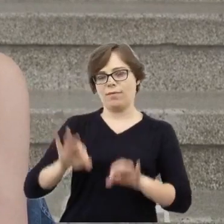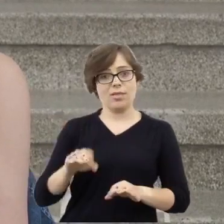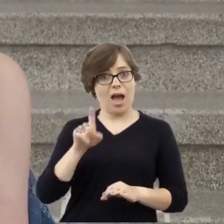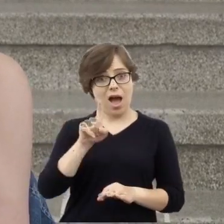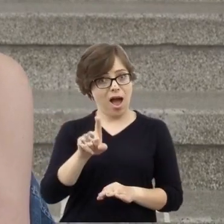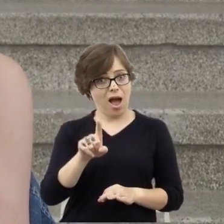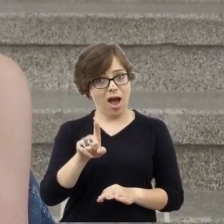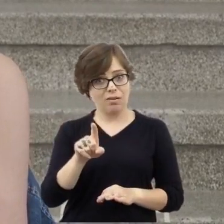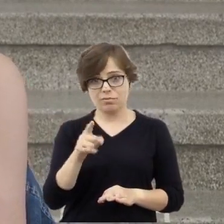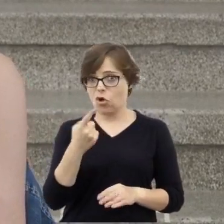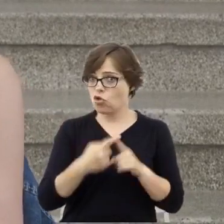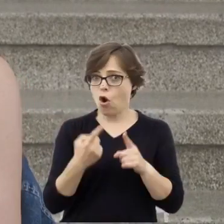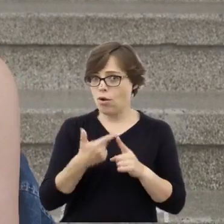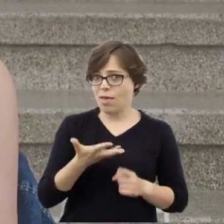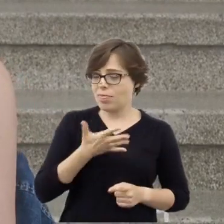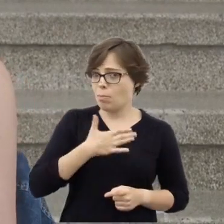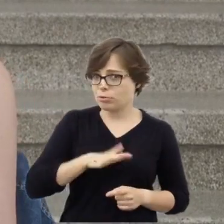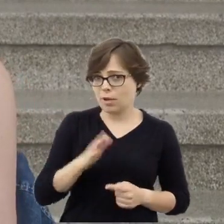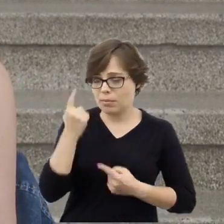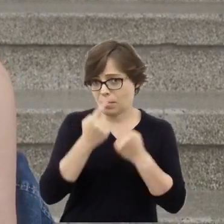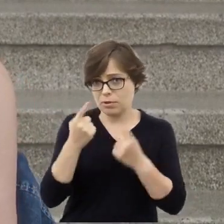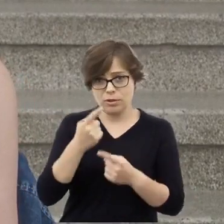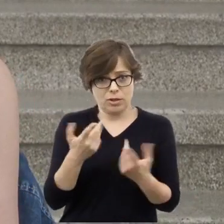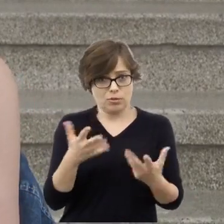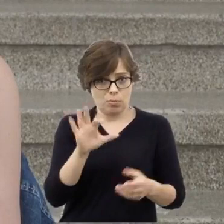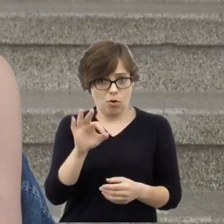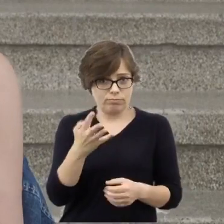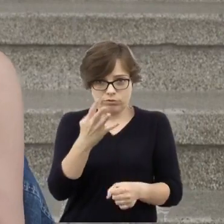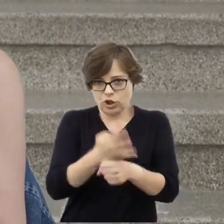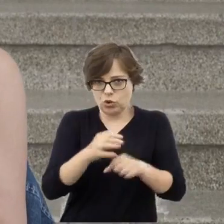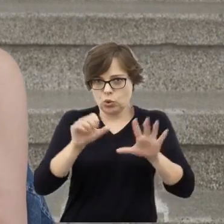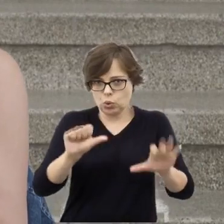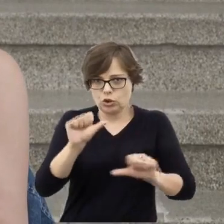pani dyrektor tu wspominała. to 46 rok.